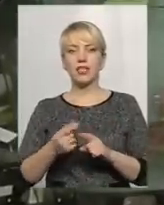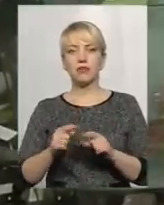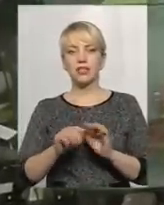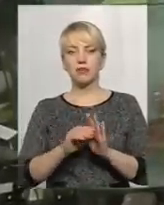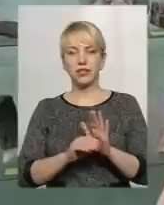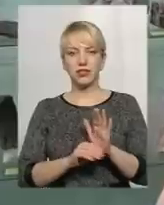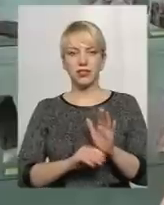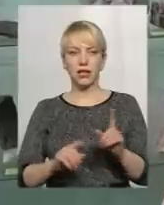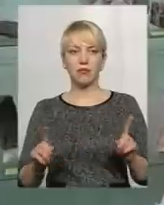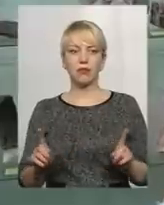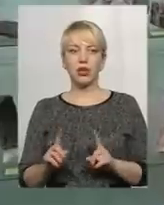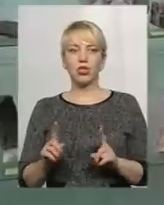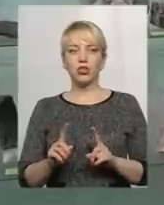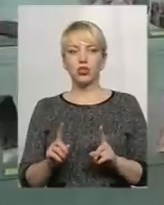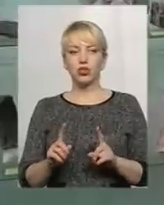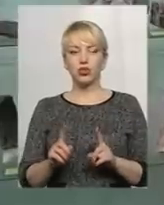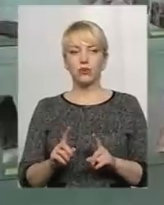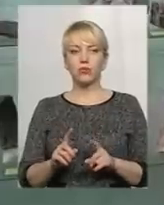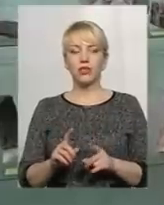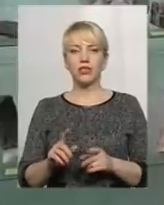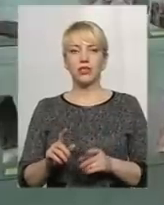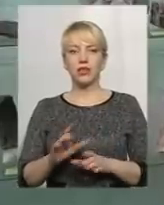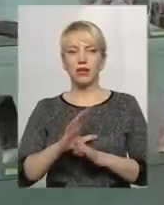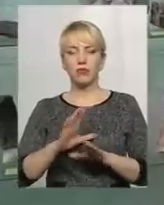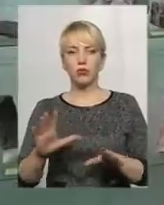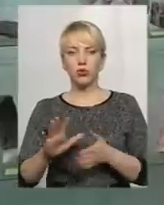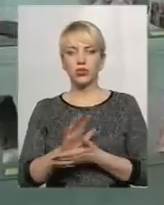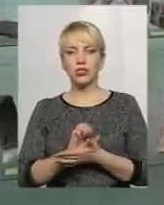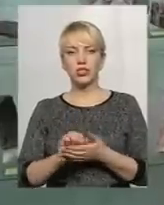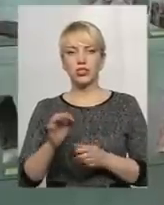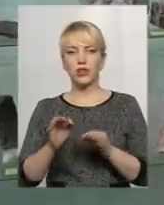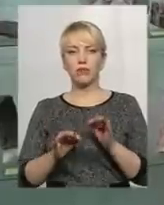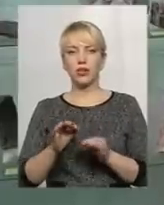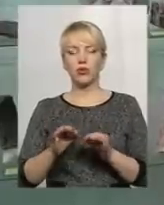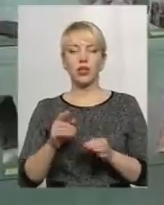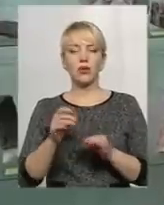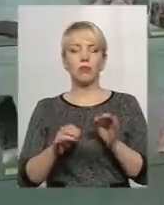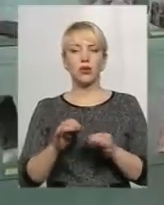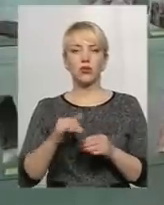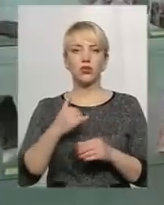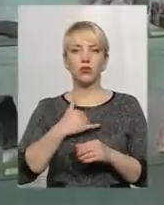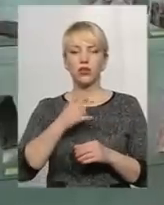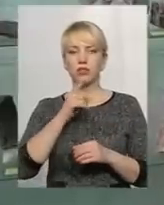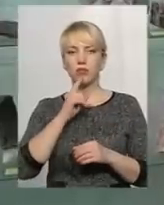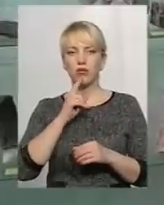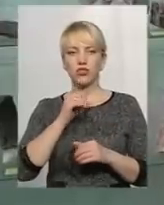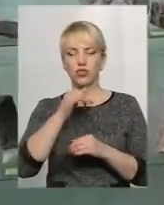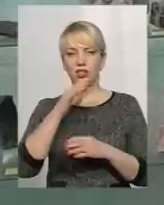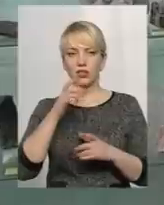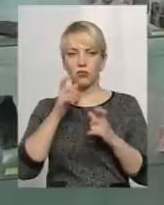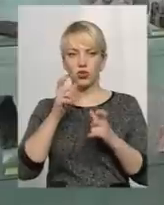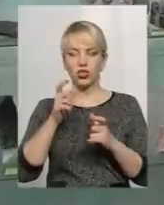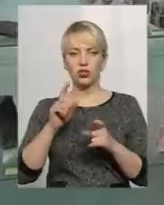щоб не йшло до знищення природи. Бо природа мовчить, вона не може кричати за себе, то мусимо